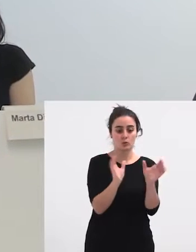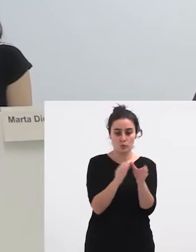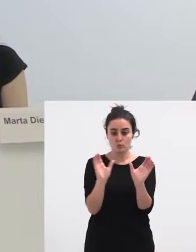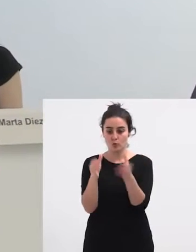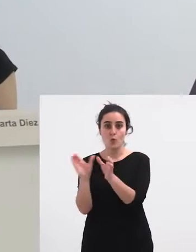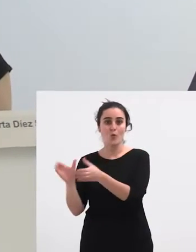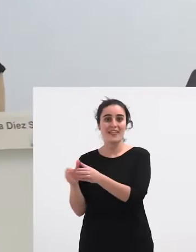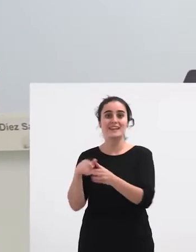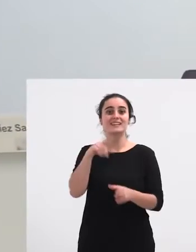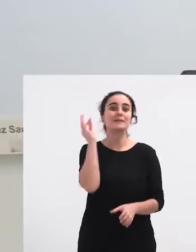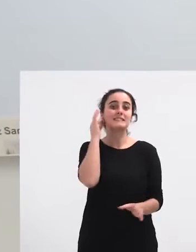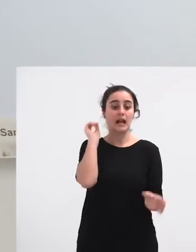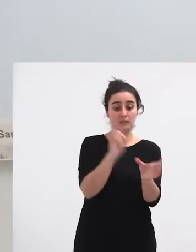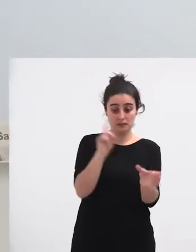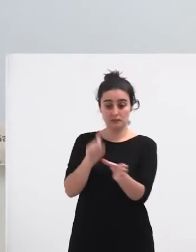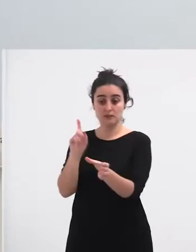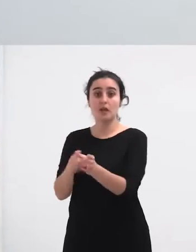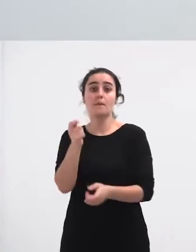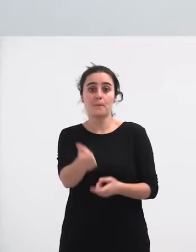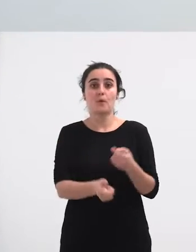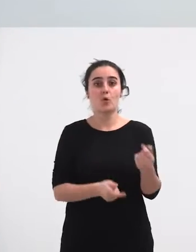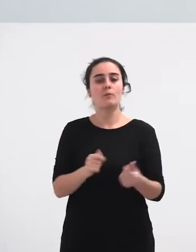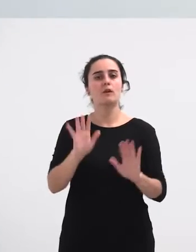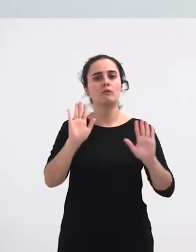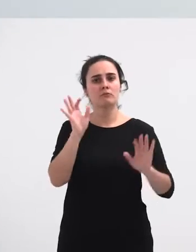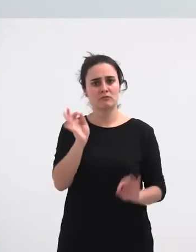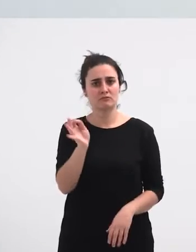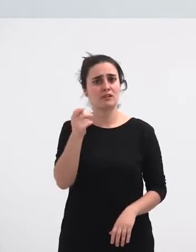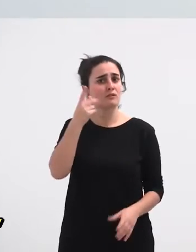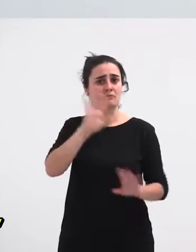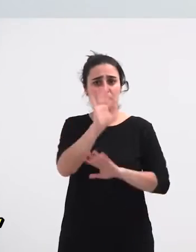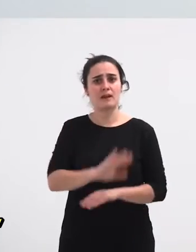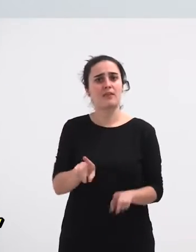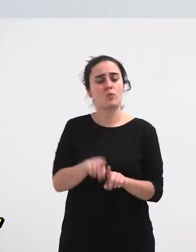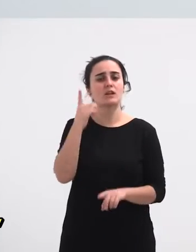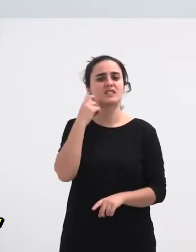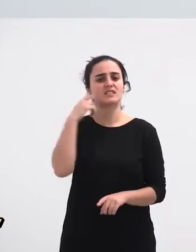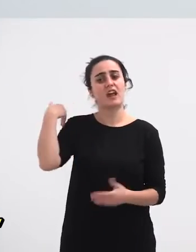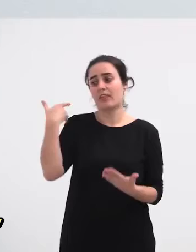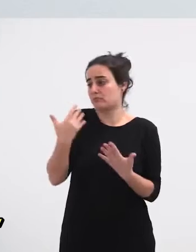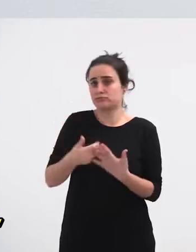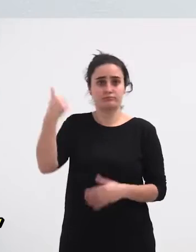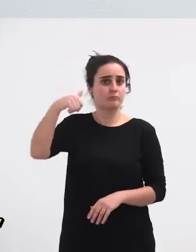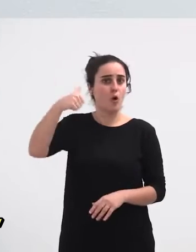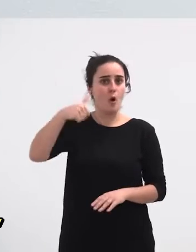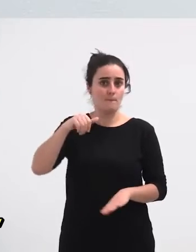ari dira, baina eurraindik izonesko tradizio bat dela dirudi Urteetan zehar,